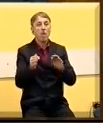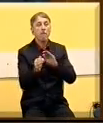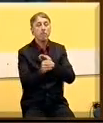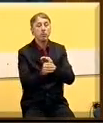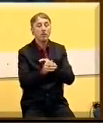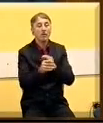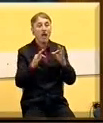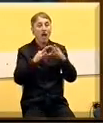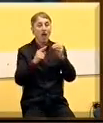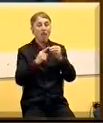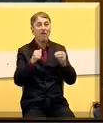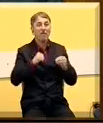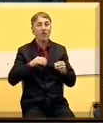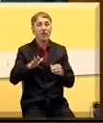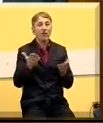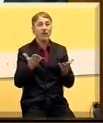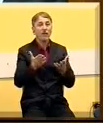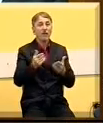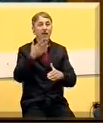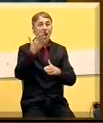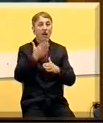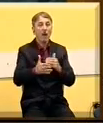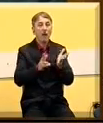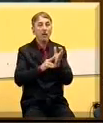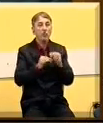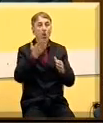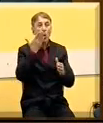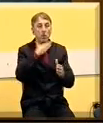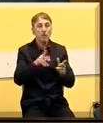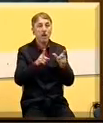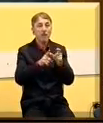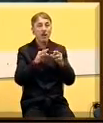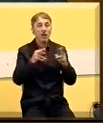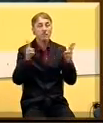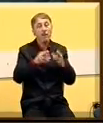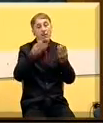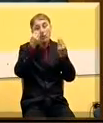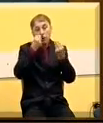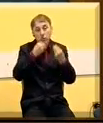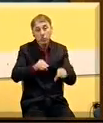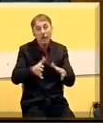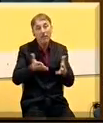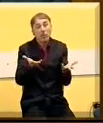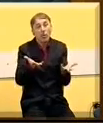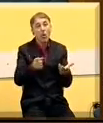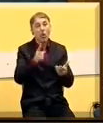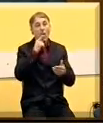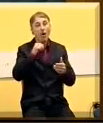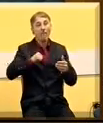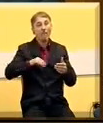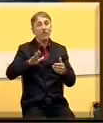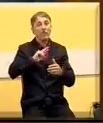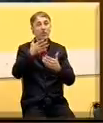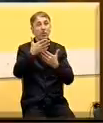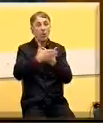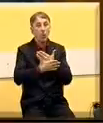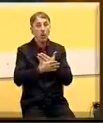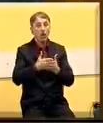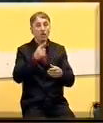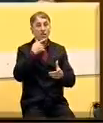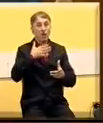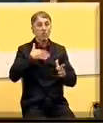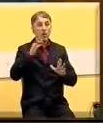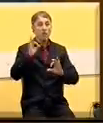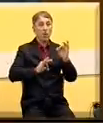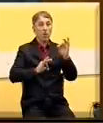autonine pokrajine vojdine. Tećemo na taj način uspeti da smanimo štetu po kreditne aktivnosti fonda. Sa druge strane, naša procena